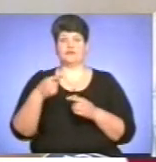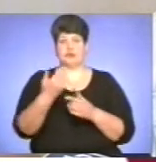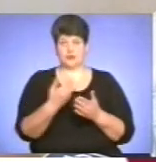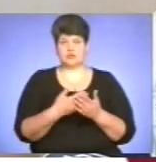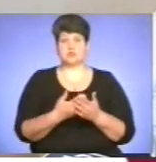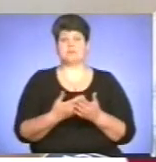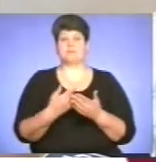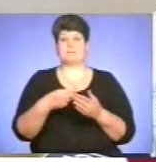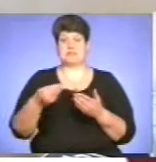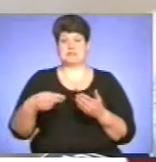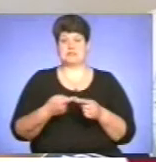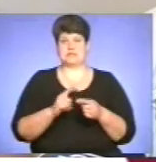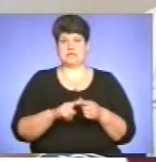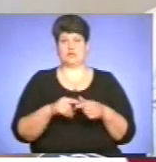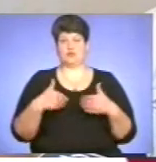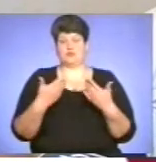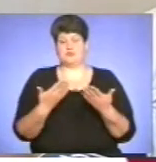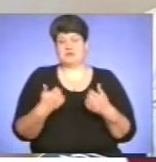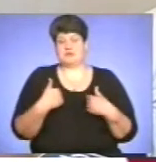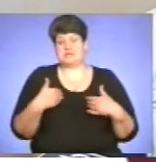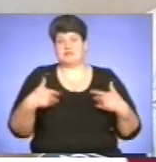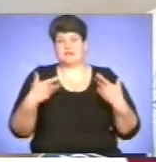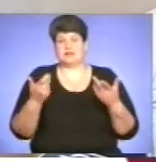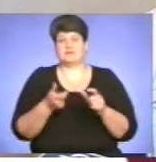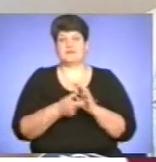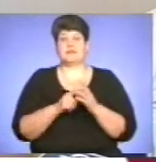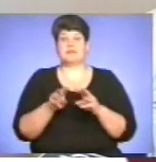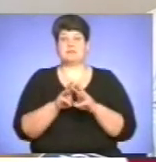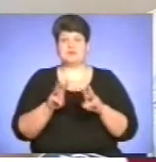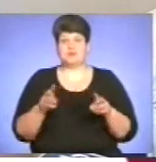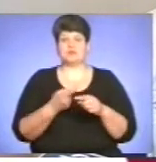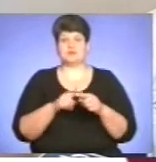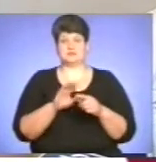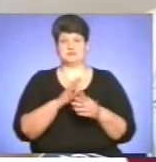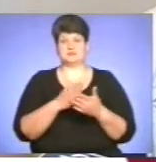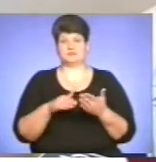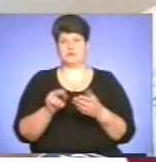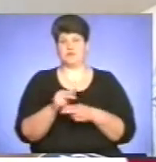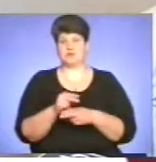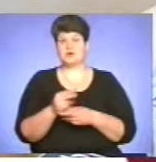пропозиції, Лариса відувала, ми зверталися в Кабінет міністрів, щоб ці недоліки були усунуті.